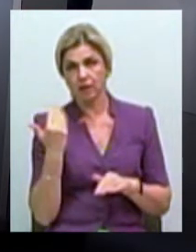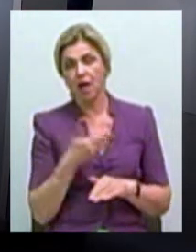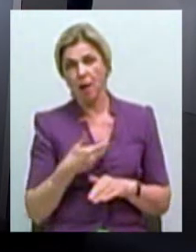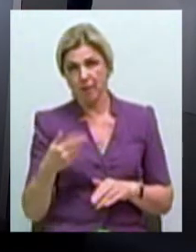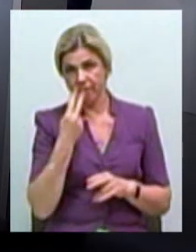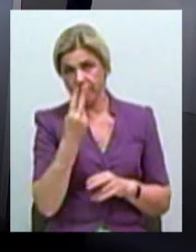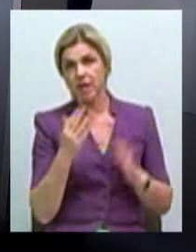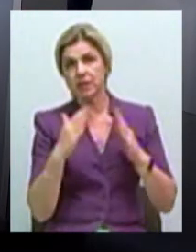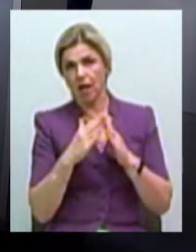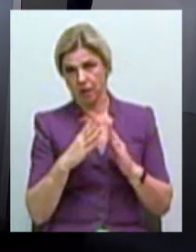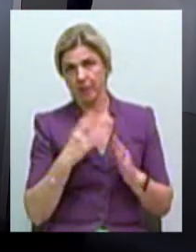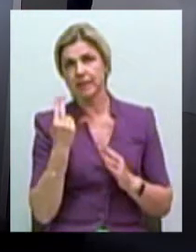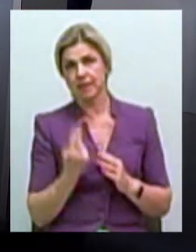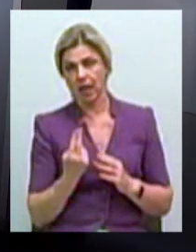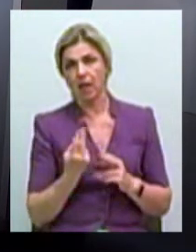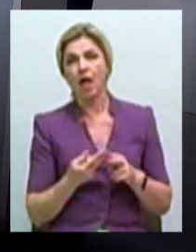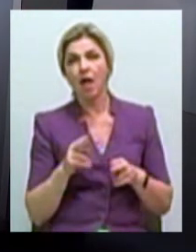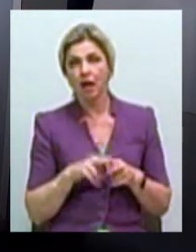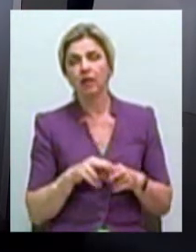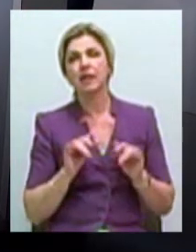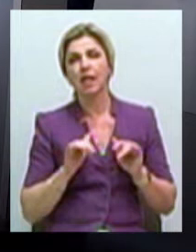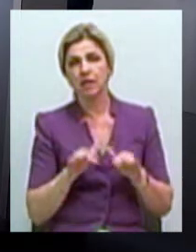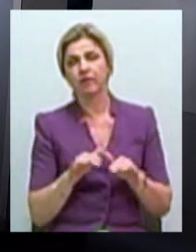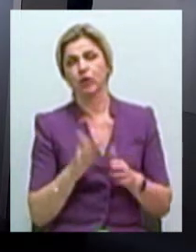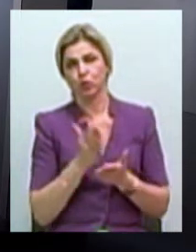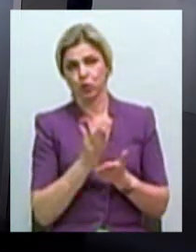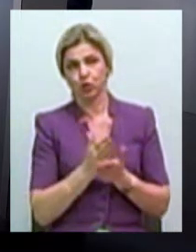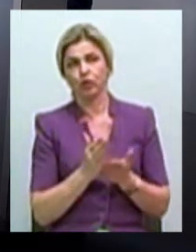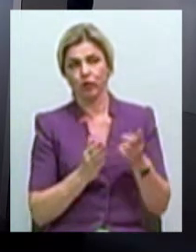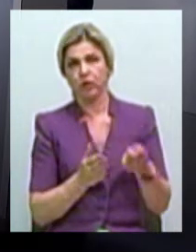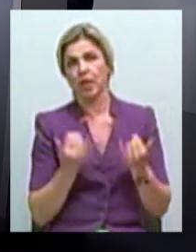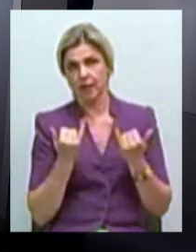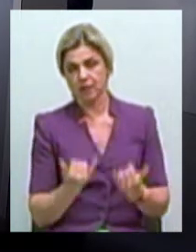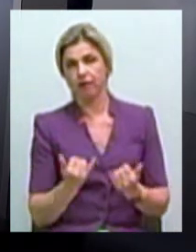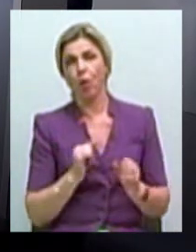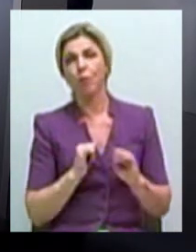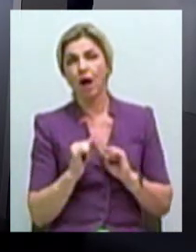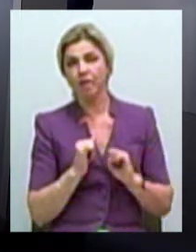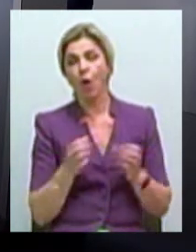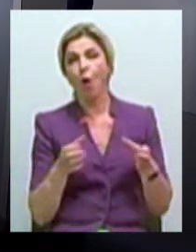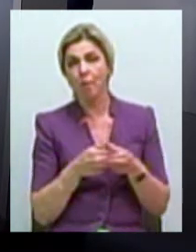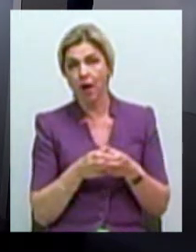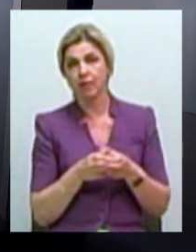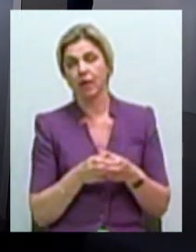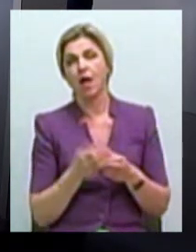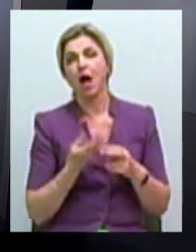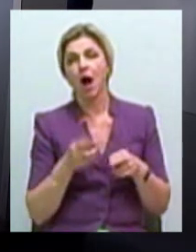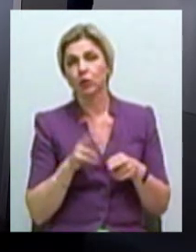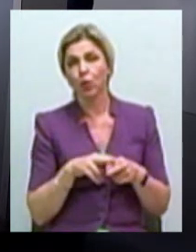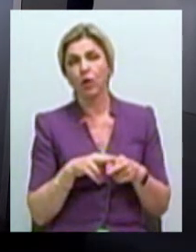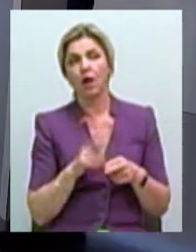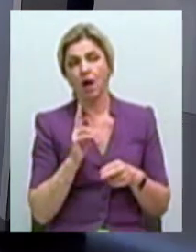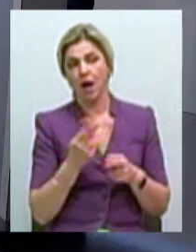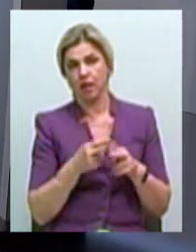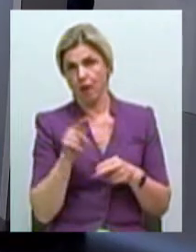бачили, здання було целим. То є це действи существуючих на сьогодні управленняської команди, яка, зобто, к